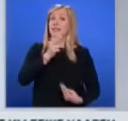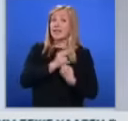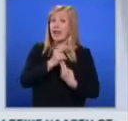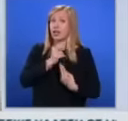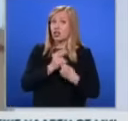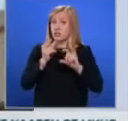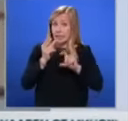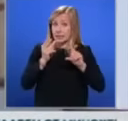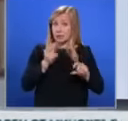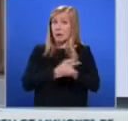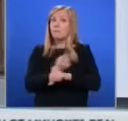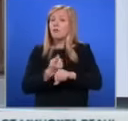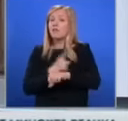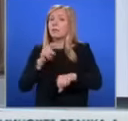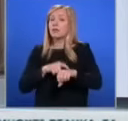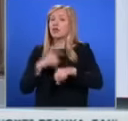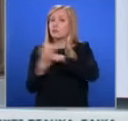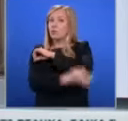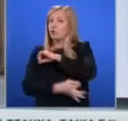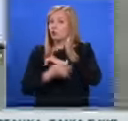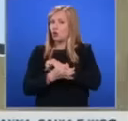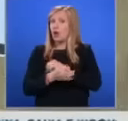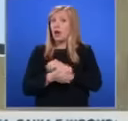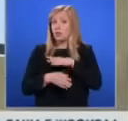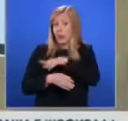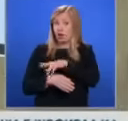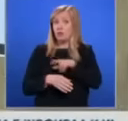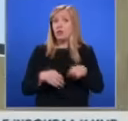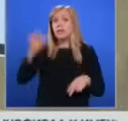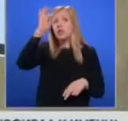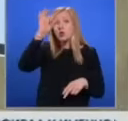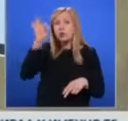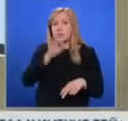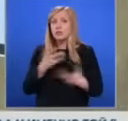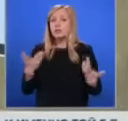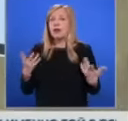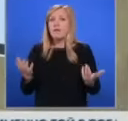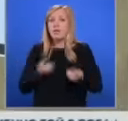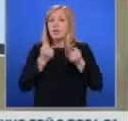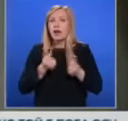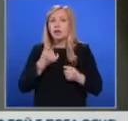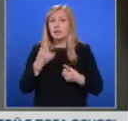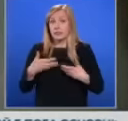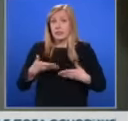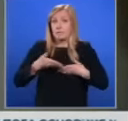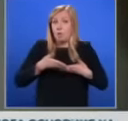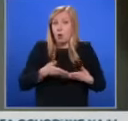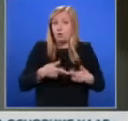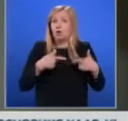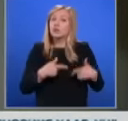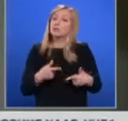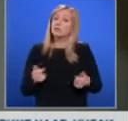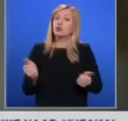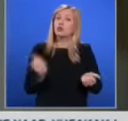съчми по време на част по история. Сълчениците му веднага потърсили помощ. На място дошли учители, които успели да изведат момчето.